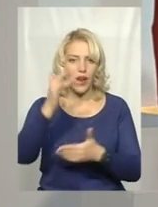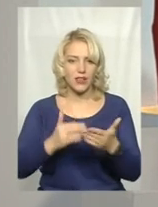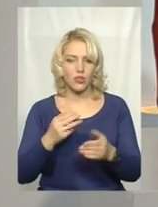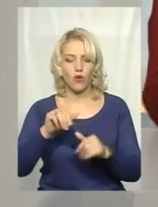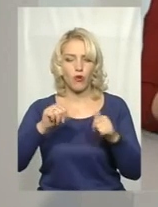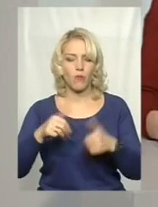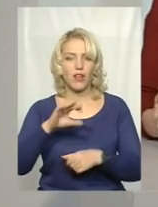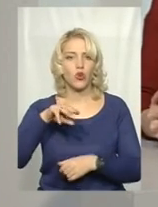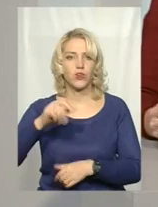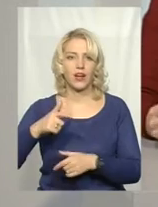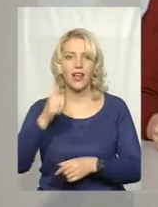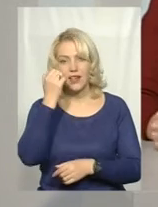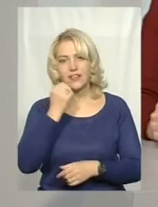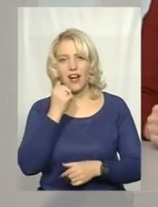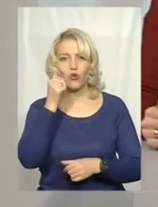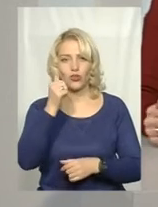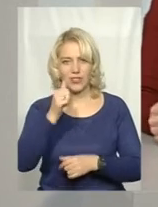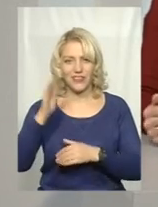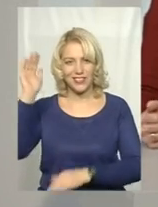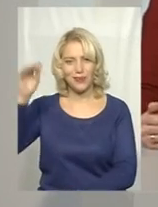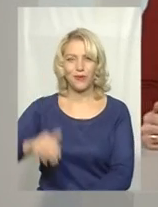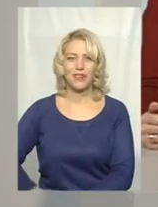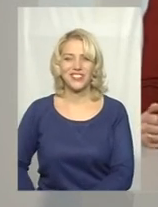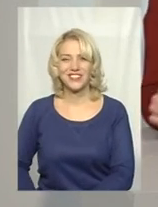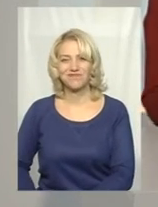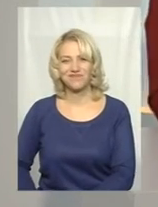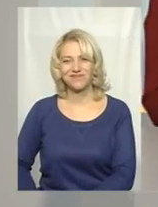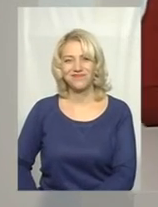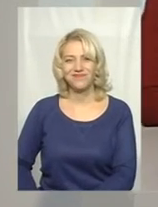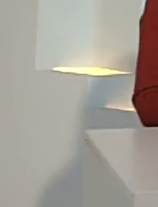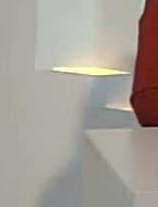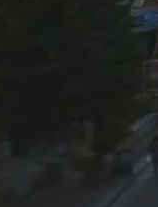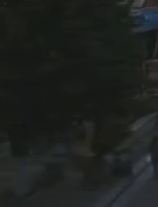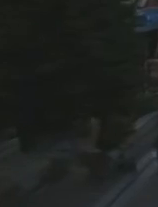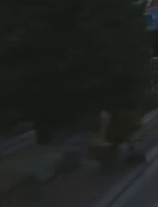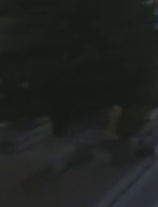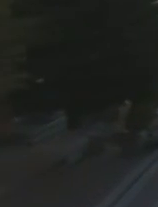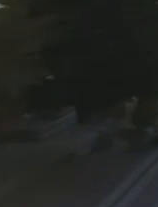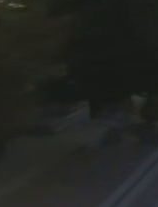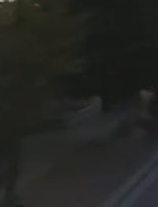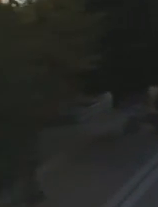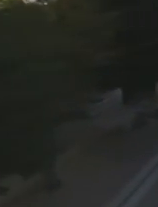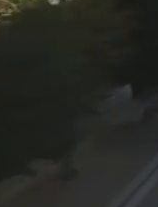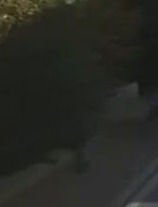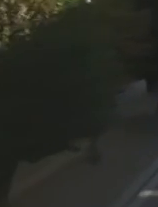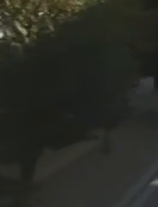ОТГ. Всім дякую. Завтра у цій же порі чекатимемо вас з іншою темою. Нехай щастить. Дякую.